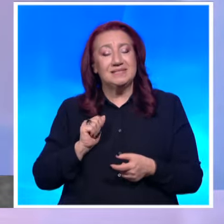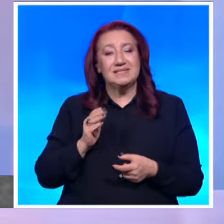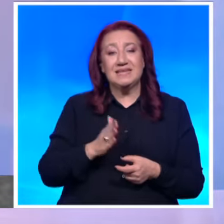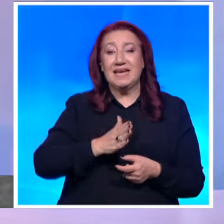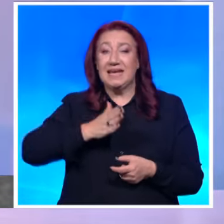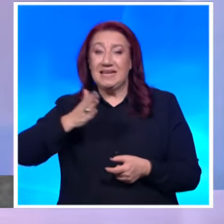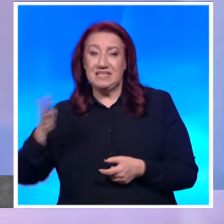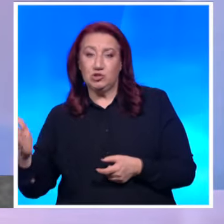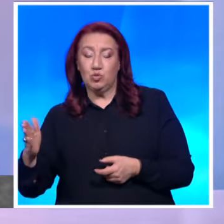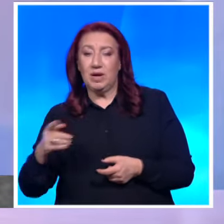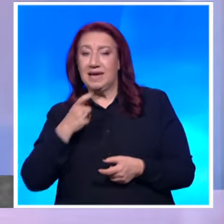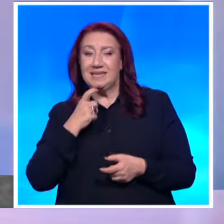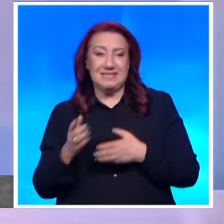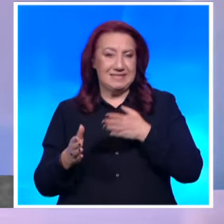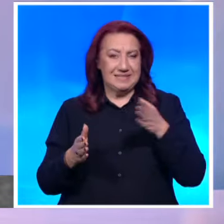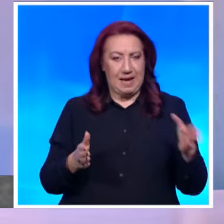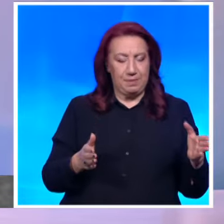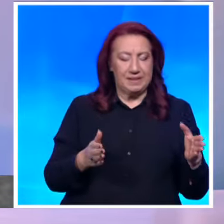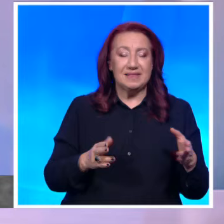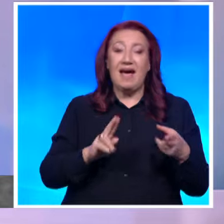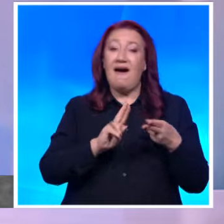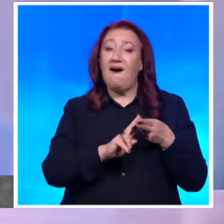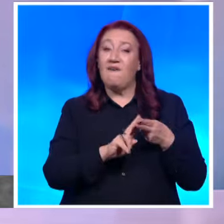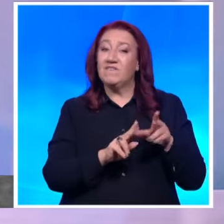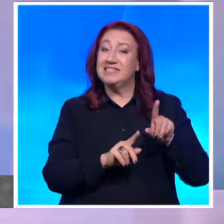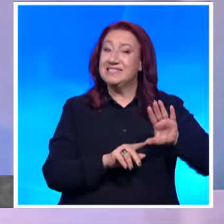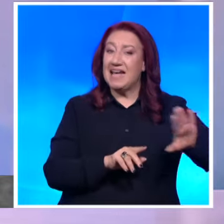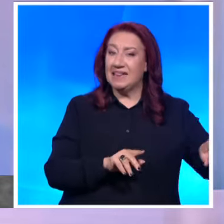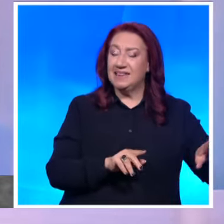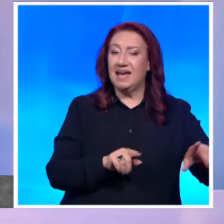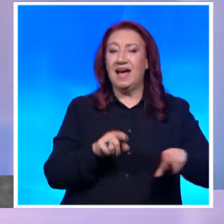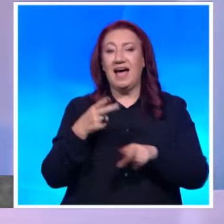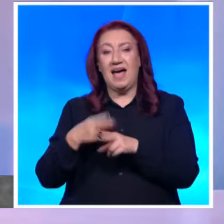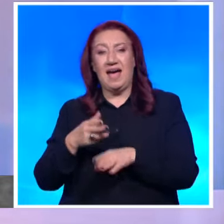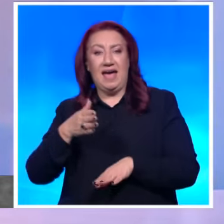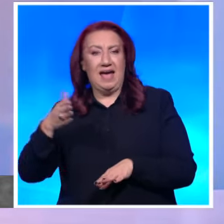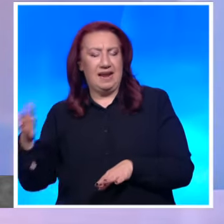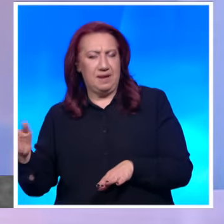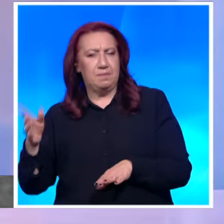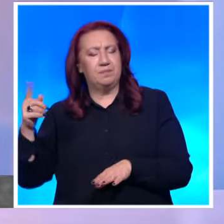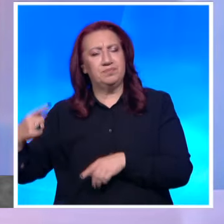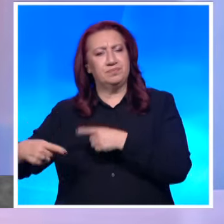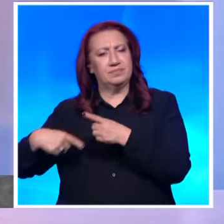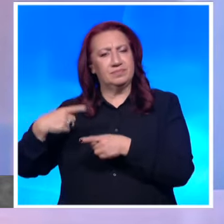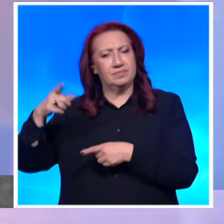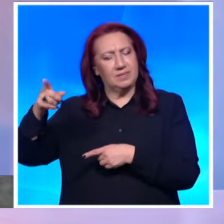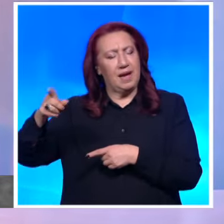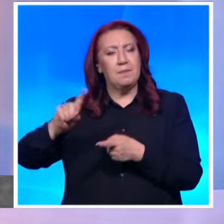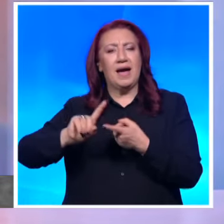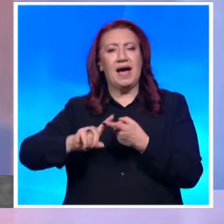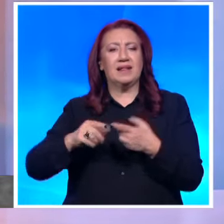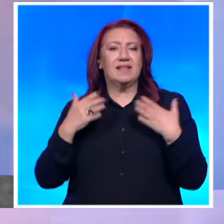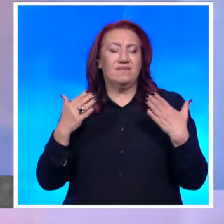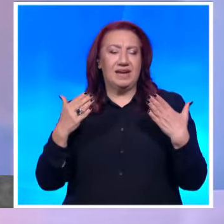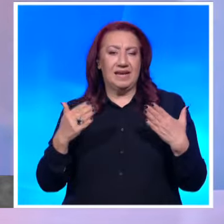римска империя, т.е. на Византия и Рим, като Рим обаче е наследен от империята на Франките от самото началът 19 век, където е Карло Велики. Ние